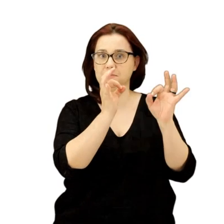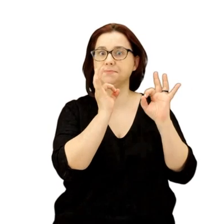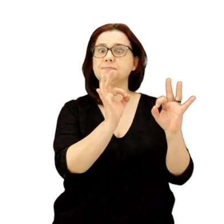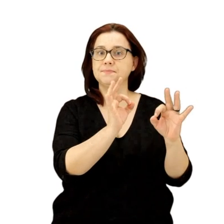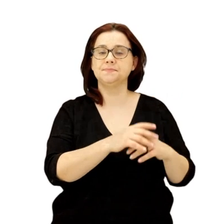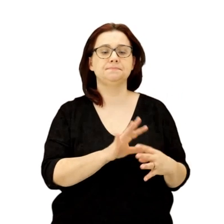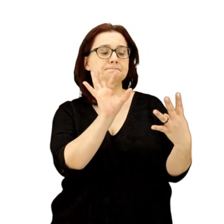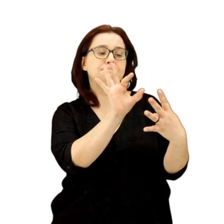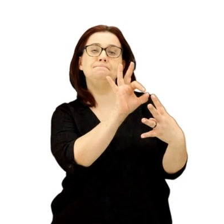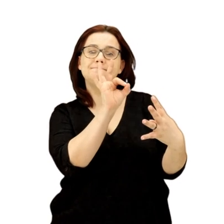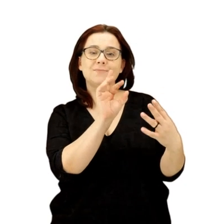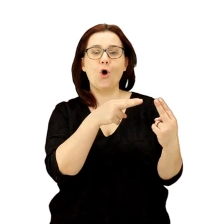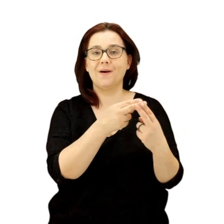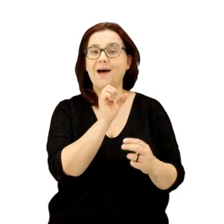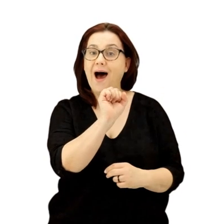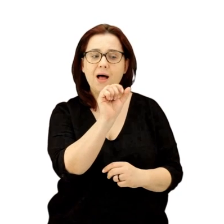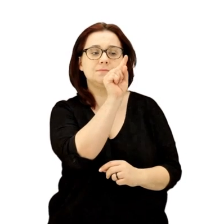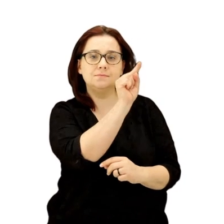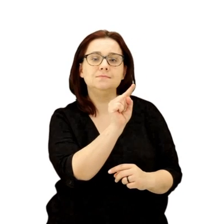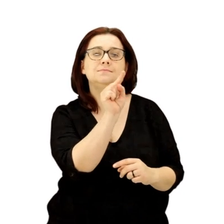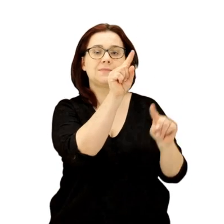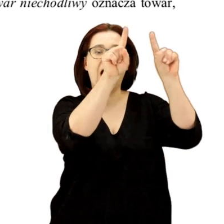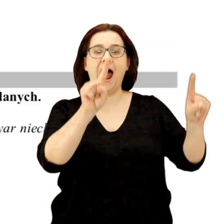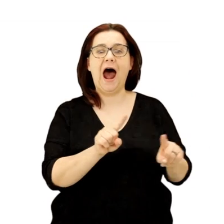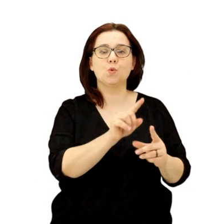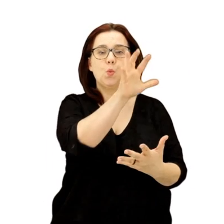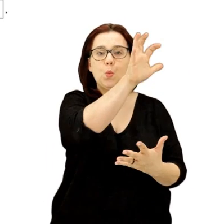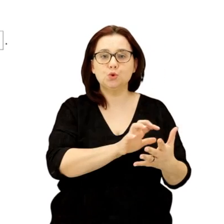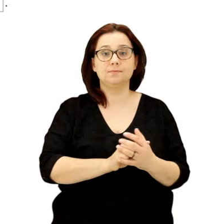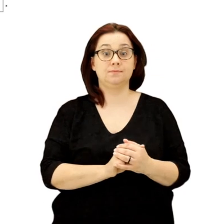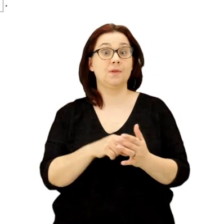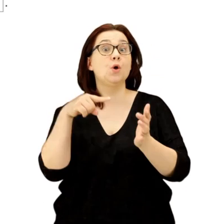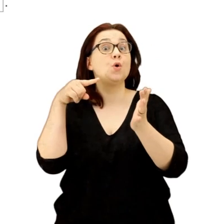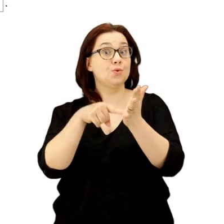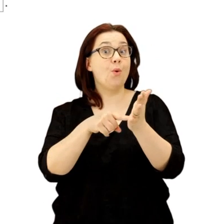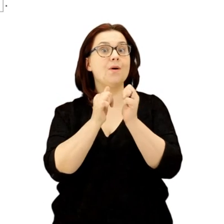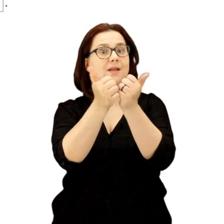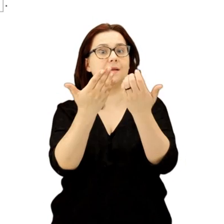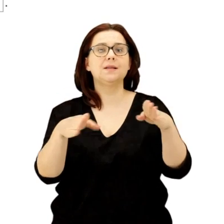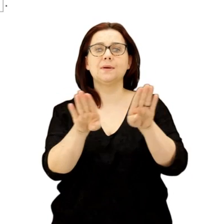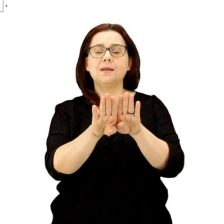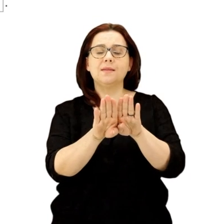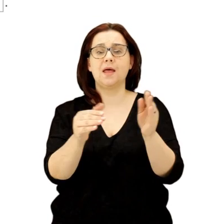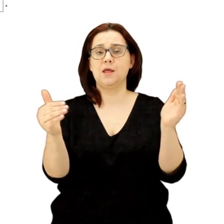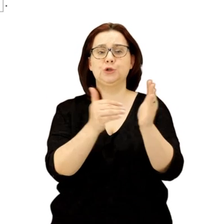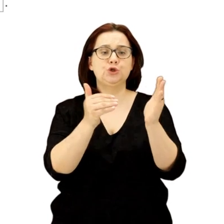jedna z nich jest poprawna. Wybieramy odpowiedź A i zaznaczamy ją w arkuszu. W takim zadaniu zamkniętym trzeba